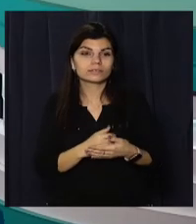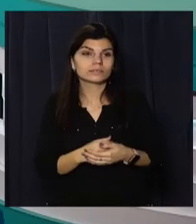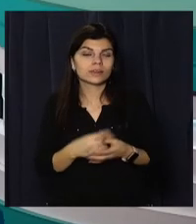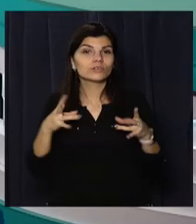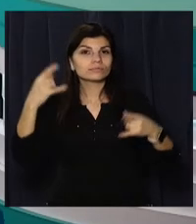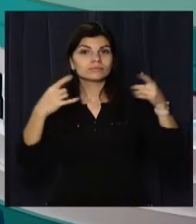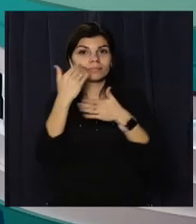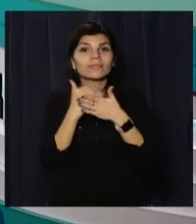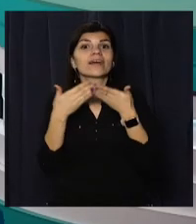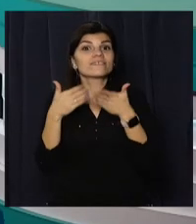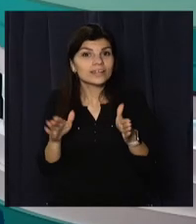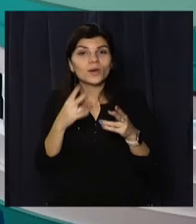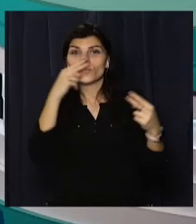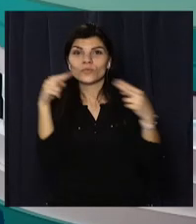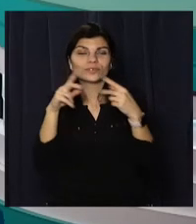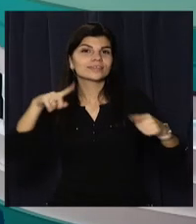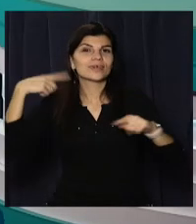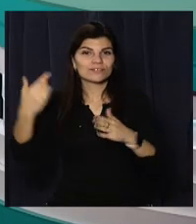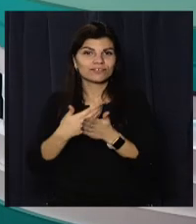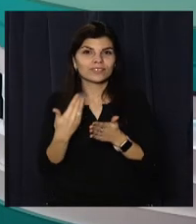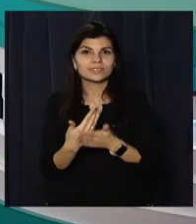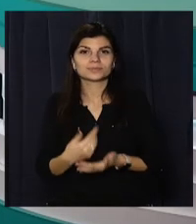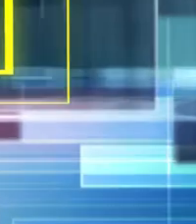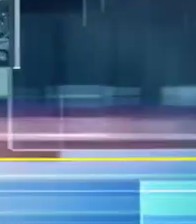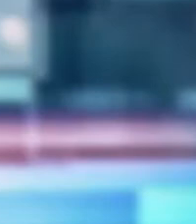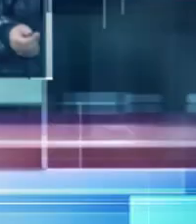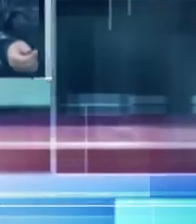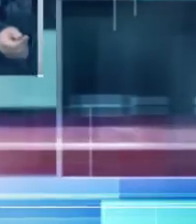Залишайтесь відкритим. Побачимось у наступному випуску новин.